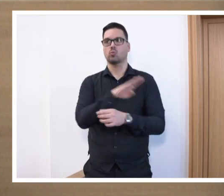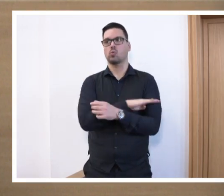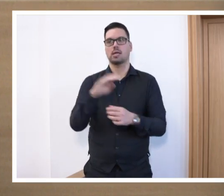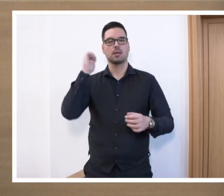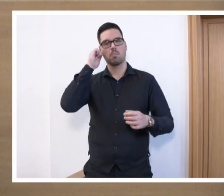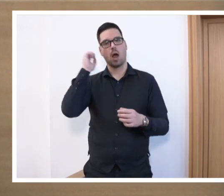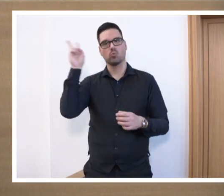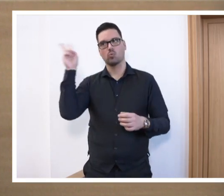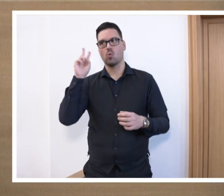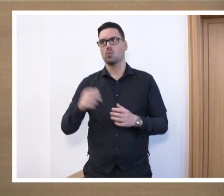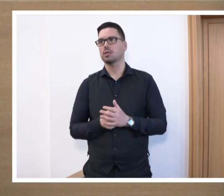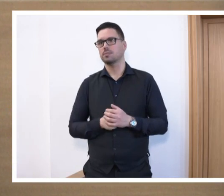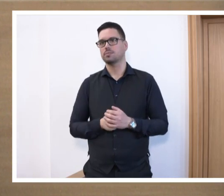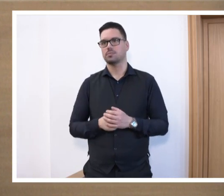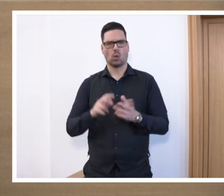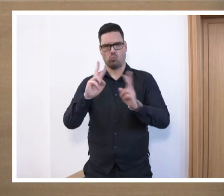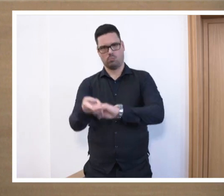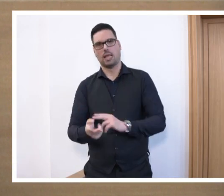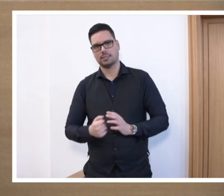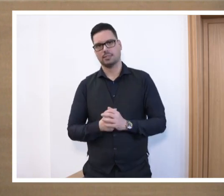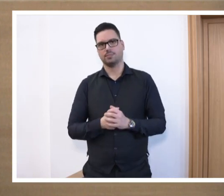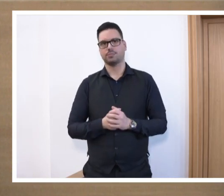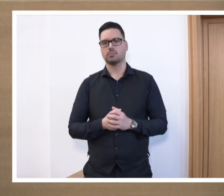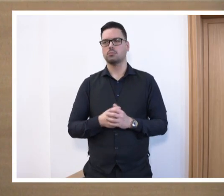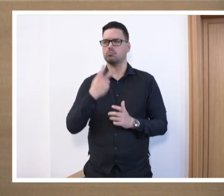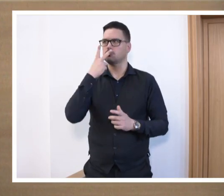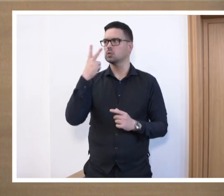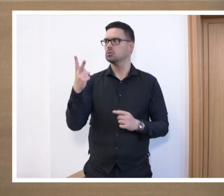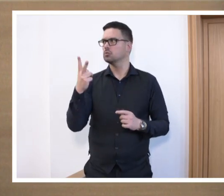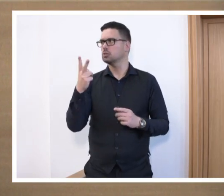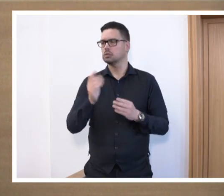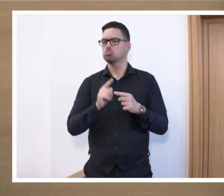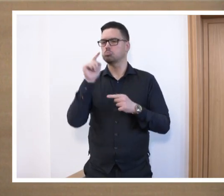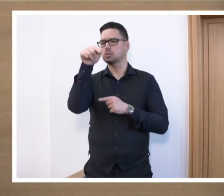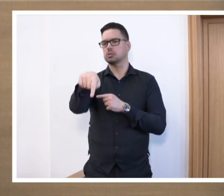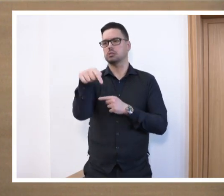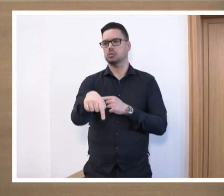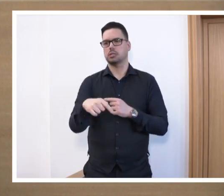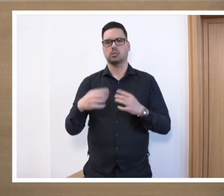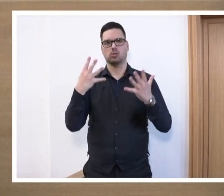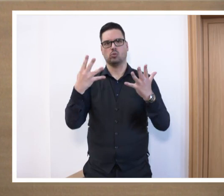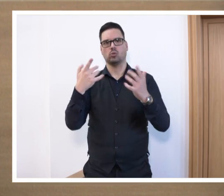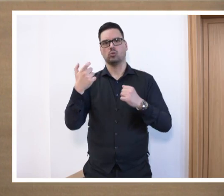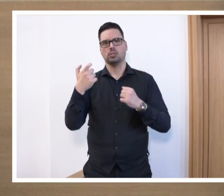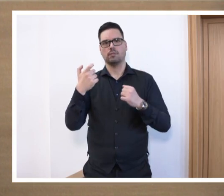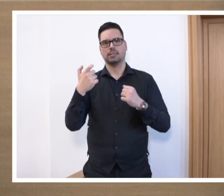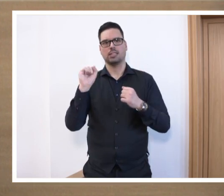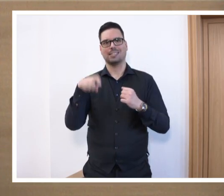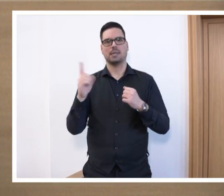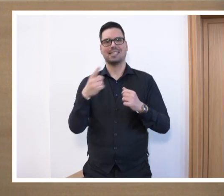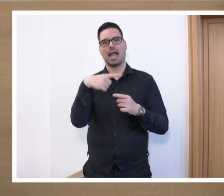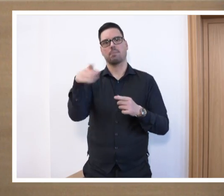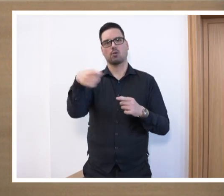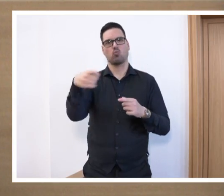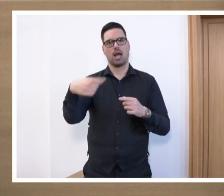sagt, wir werden das auch in die Tat umsetzen, dann sehe ich ja da hinten dran die 29 SPD-Abgeordneten, die dann